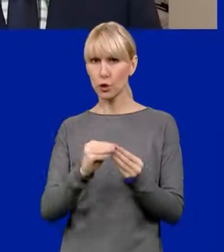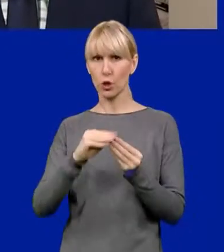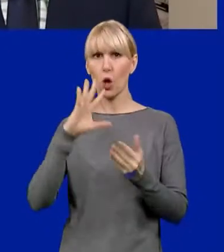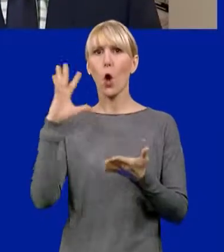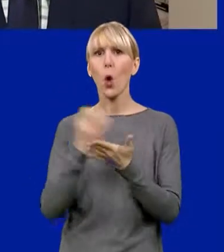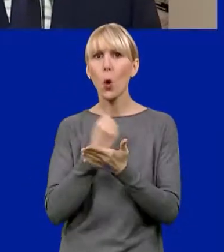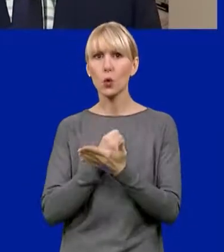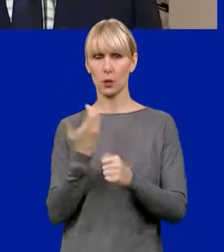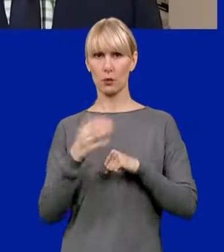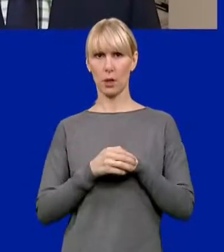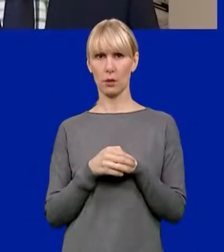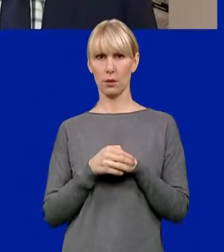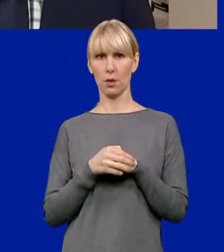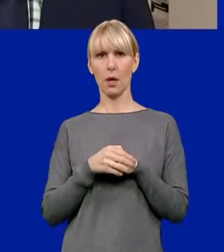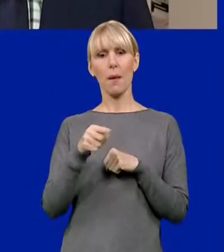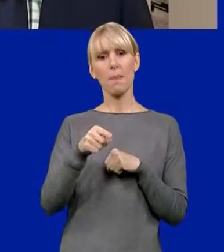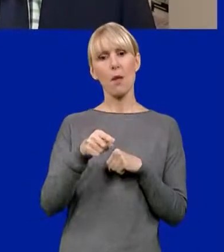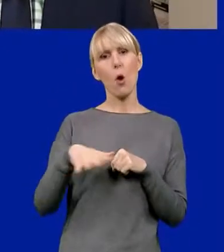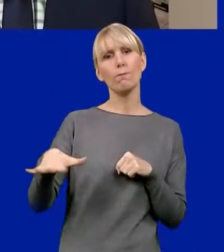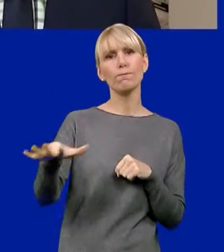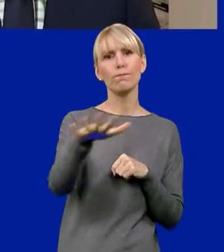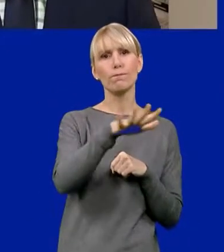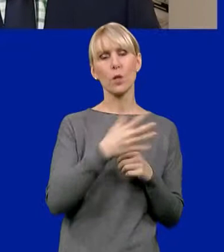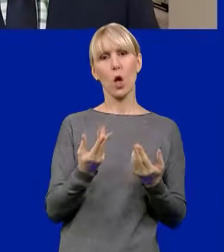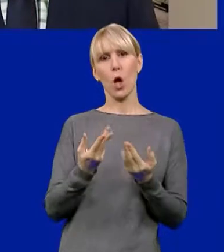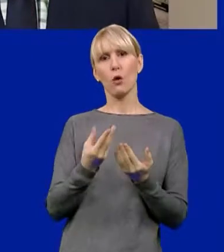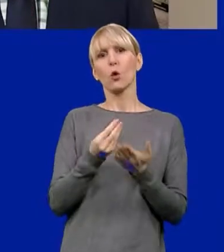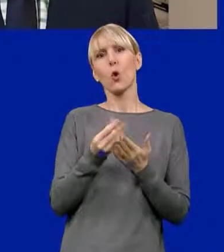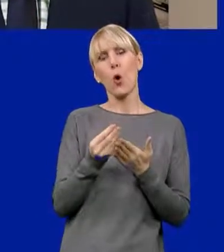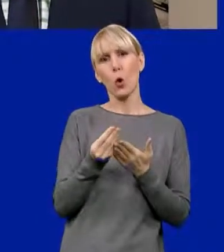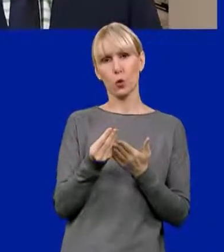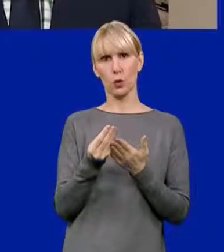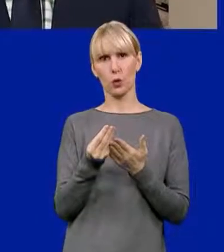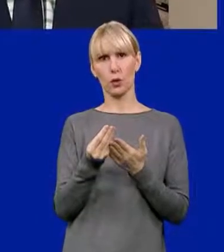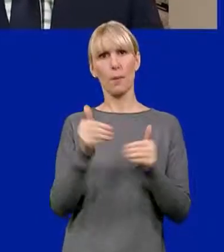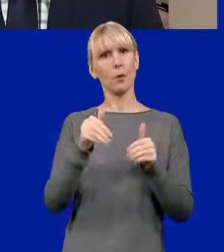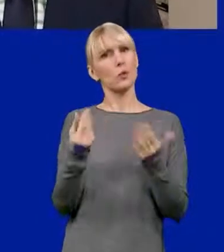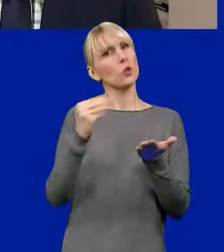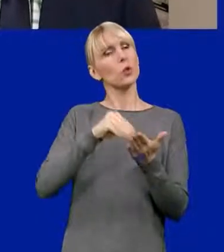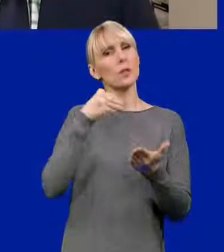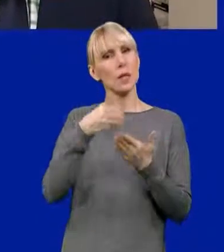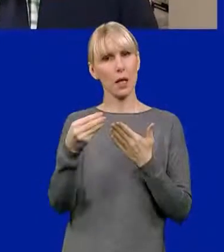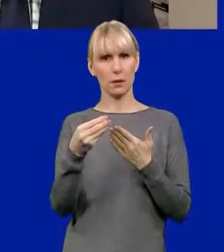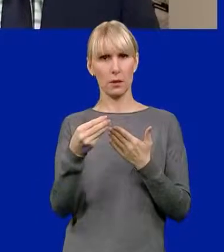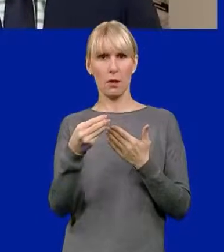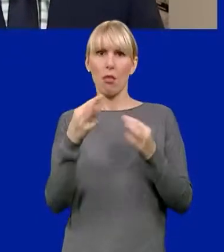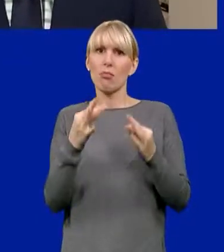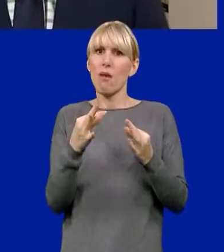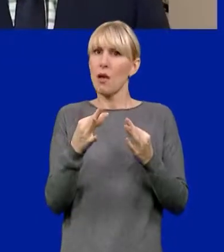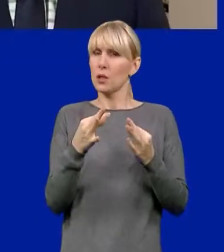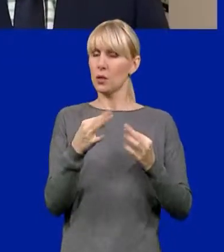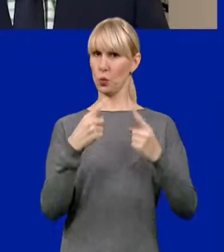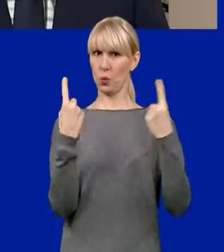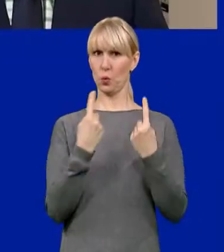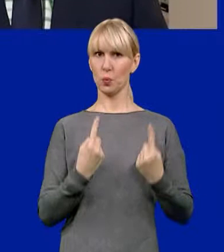Operacyjnego. Dywersyfikowanie ponoszonych kosztów, gdzie dotacje są doskonałym instrumentem do